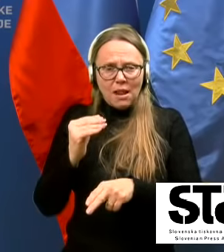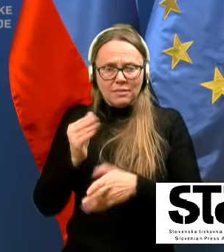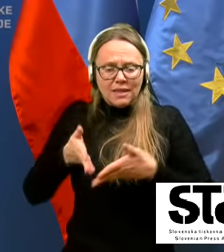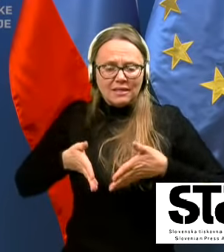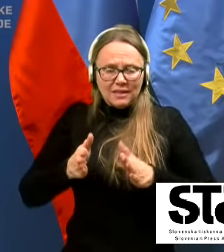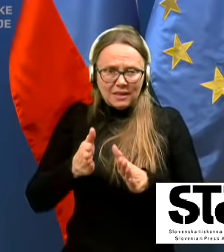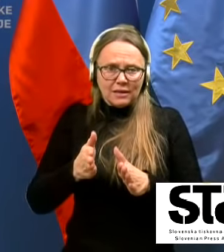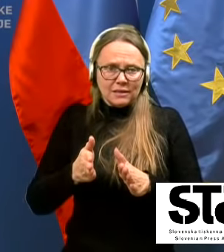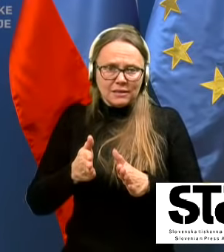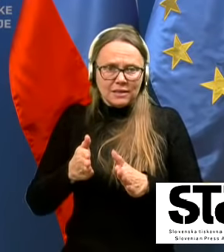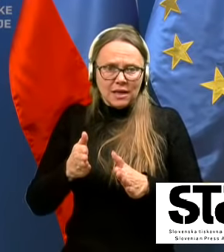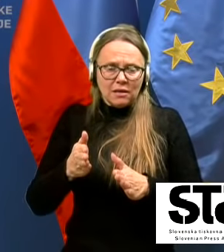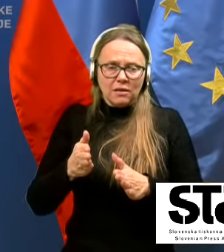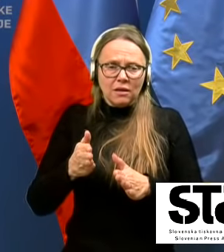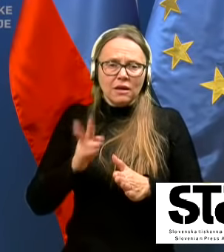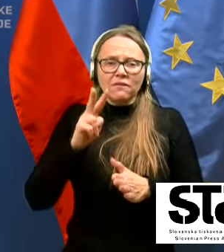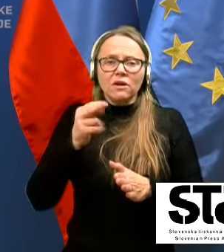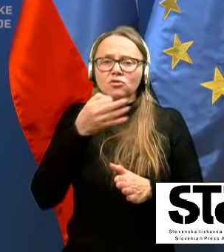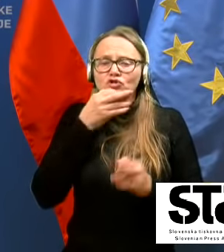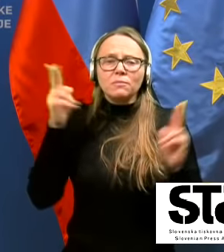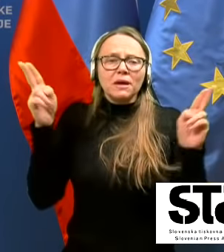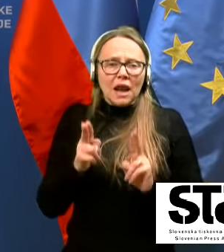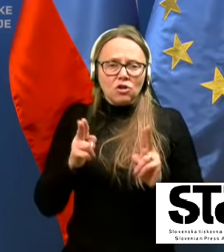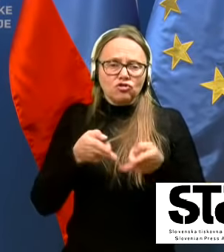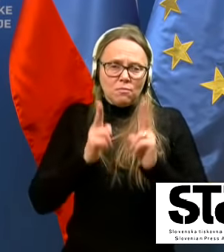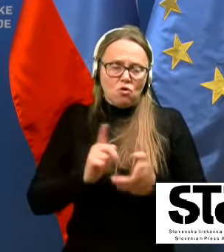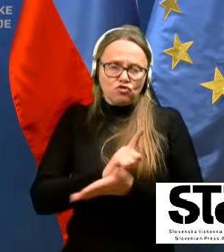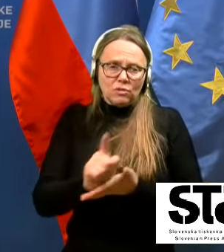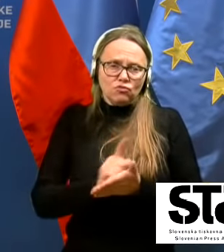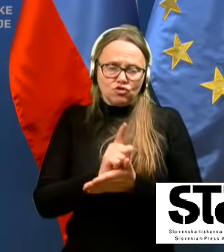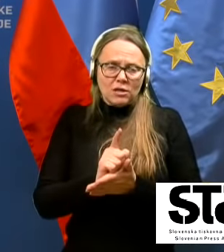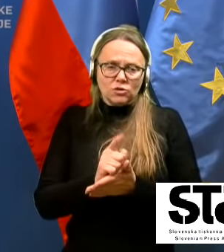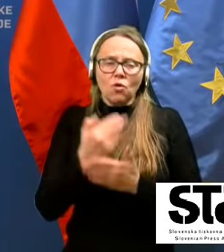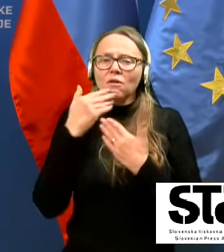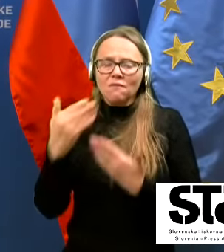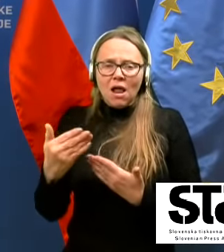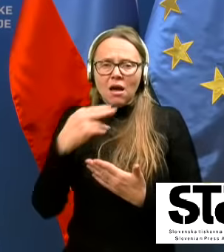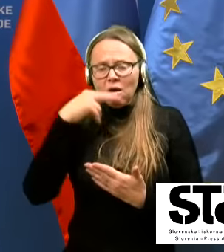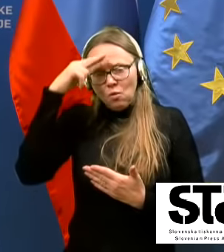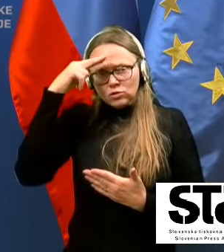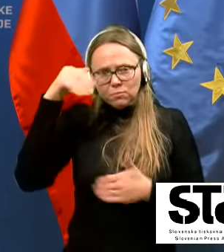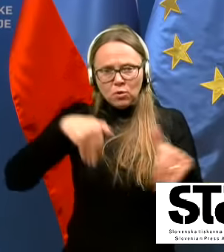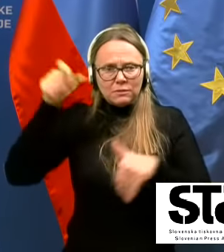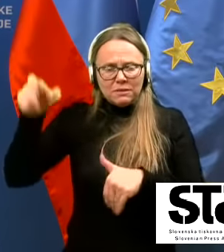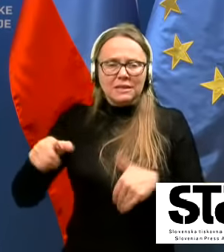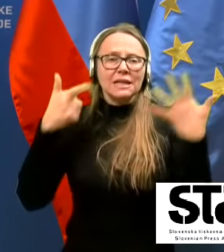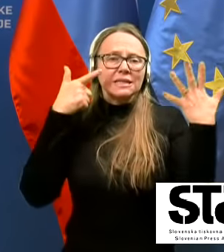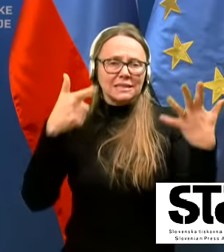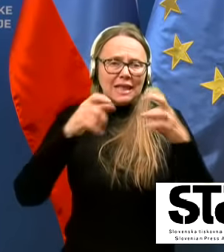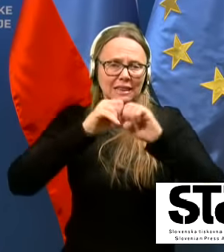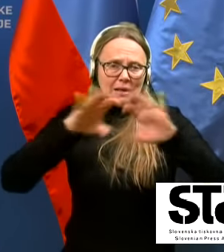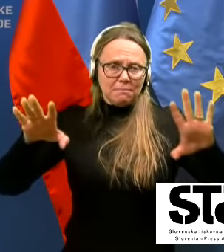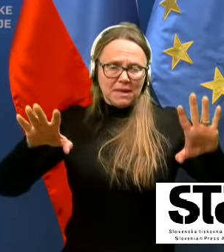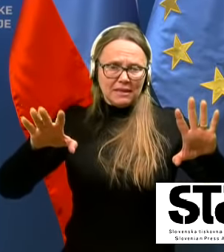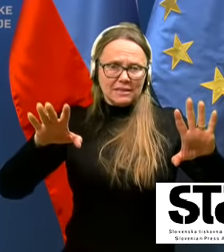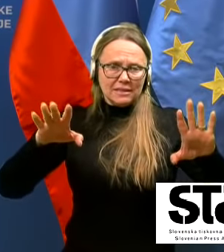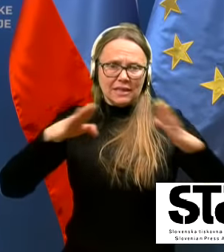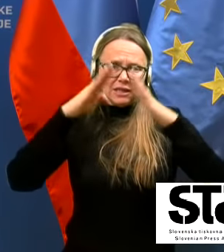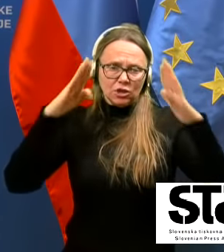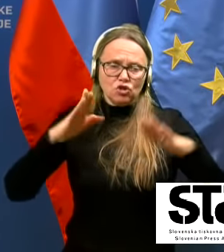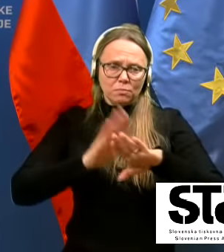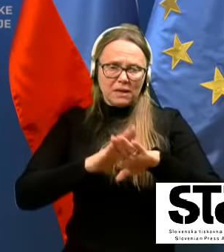čim krajšem možnem času. Hvala lepa, gospod minister. Sedem medijskih hiš je prijavljeno v tem trenutku na Zoomu.